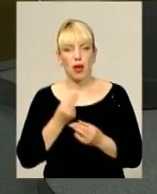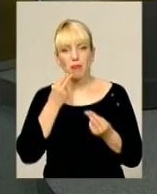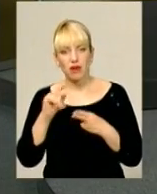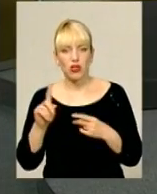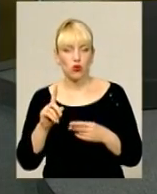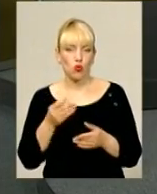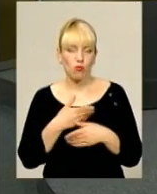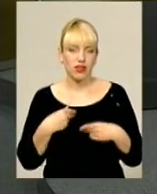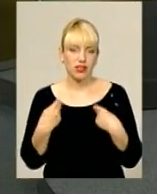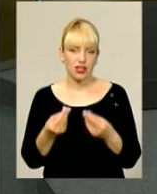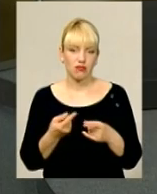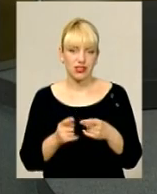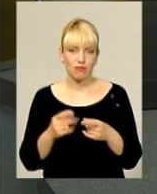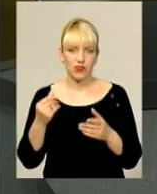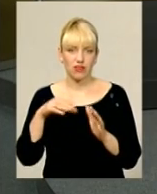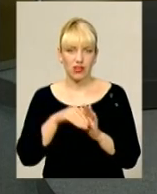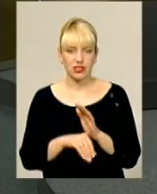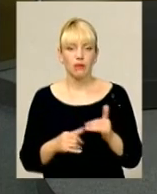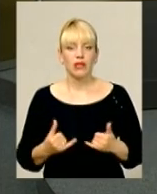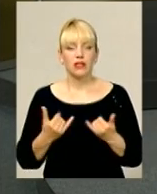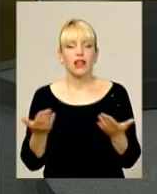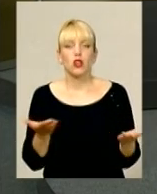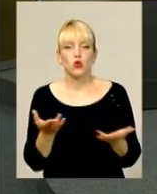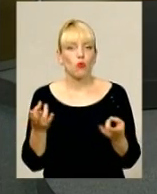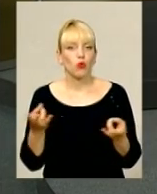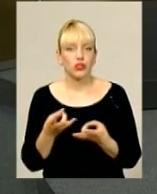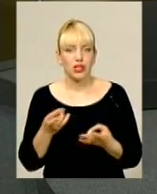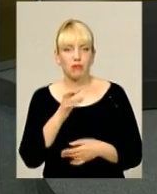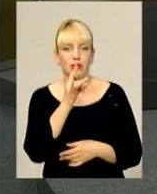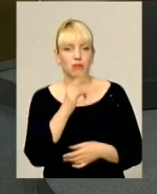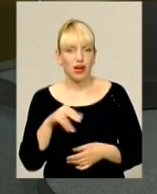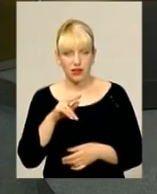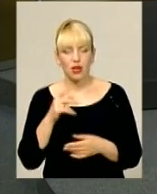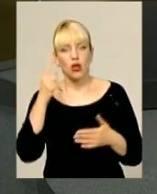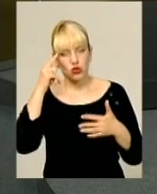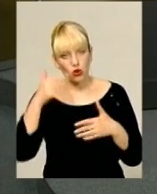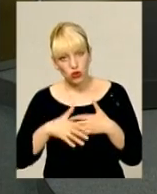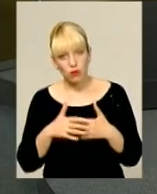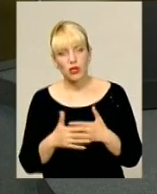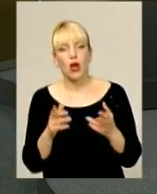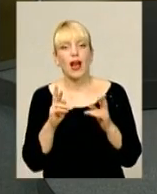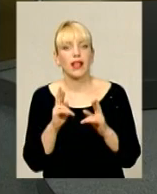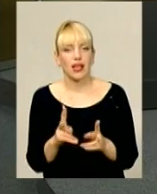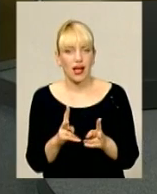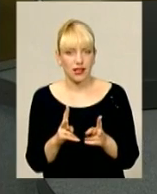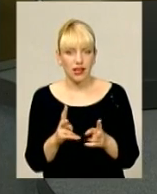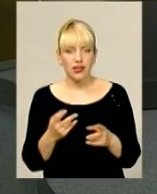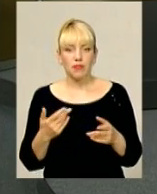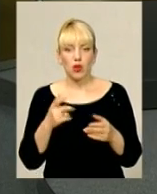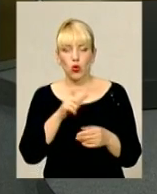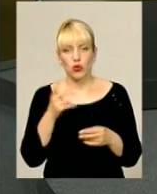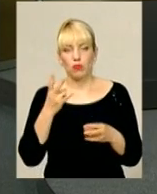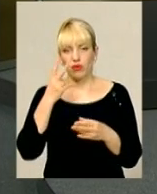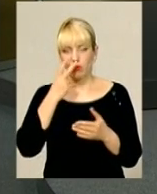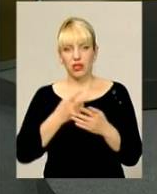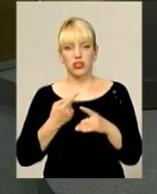їм надаємо, цим інвесторам. Скажіть, для чого потрібен бренд, наче зрозуміло, але яким чином люди мають бачити